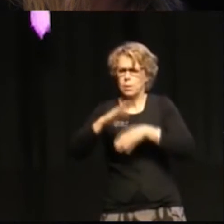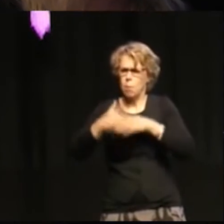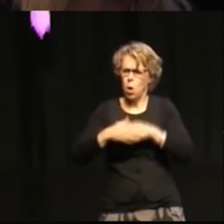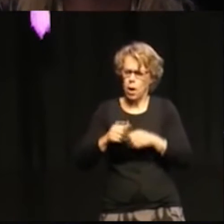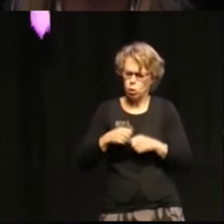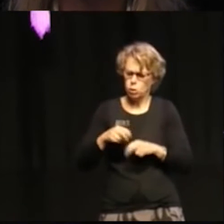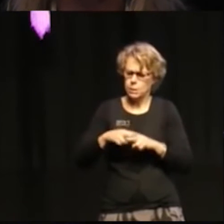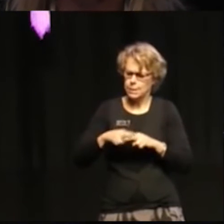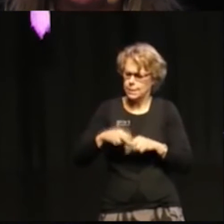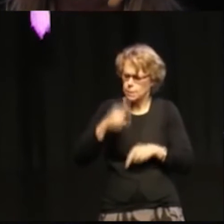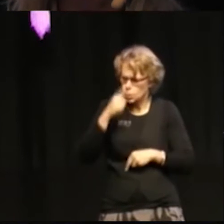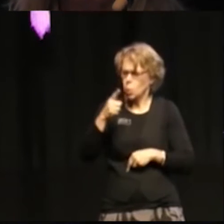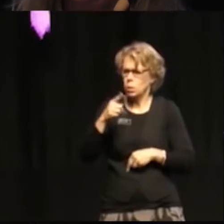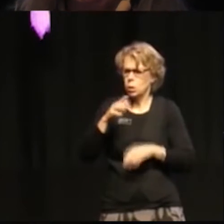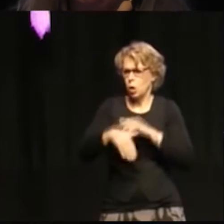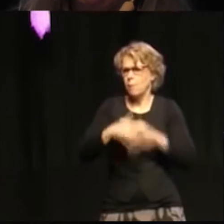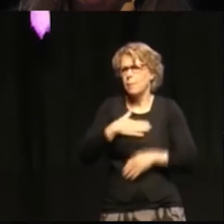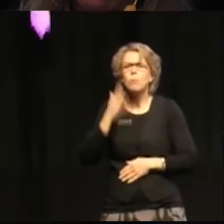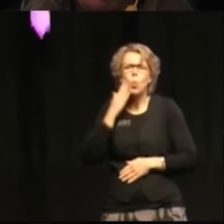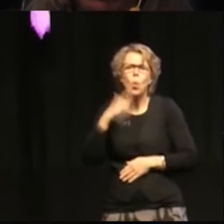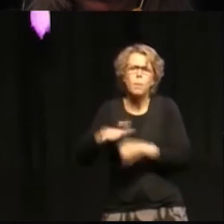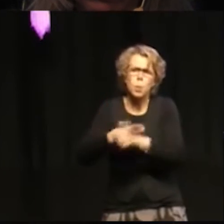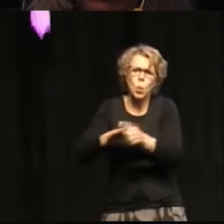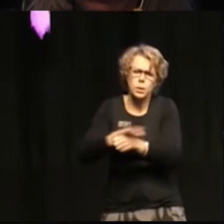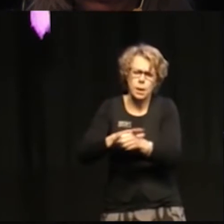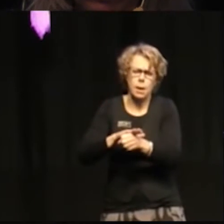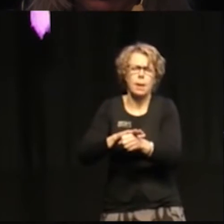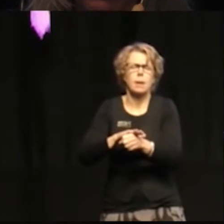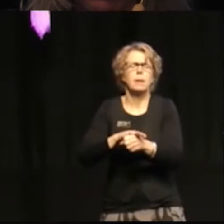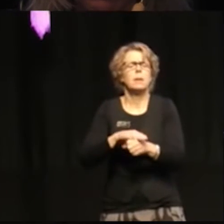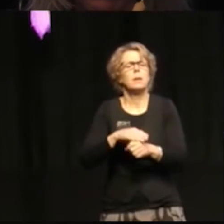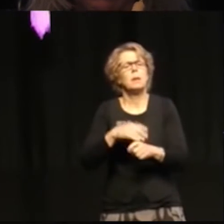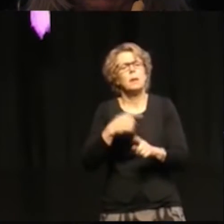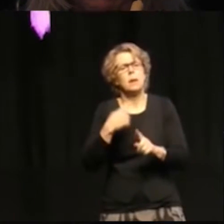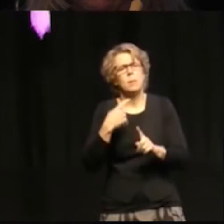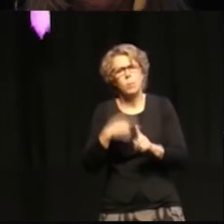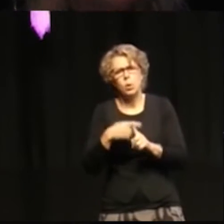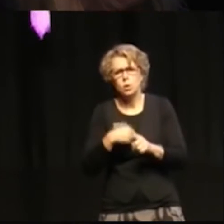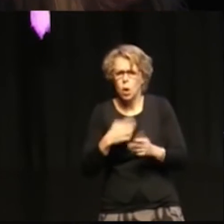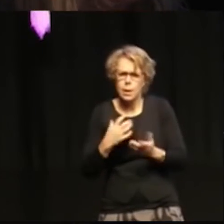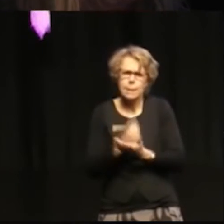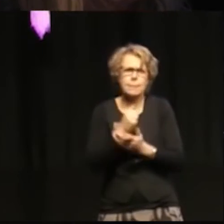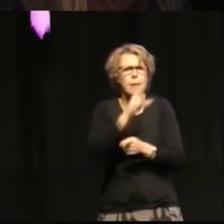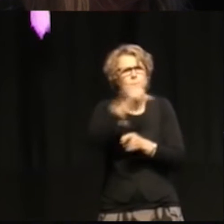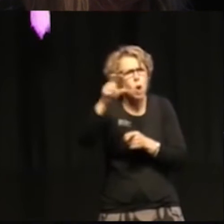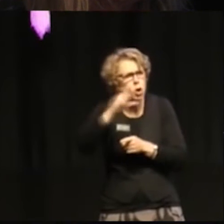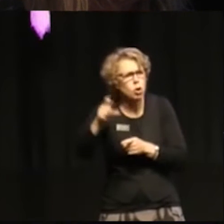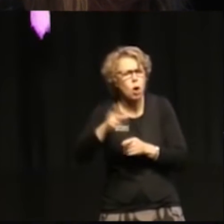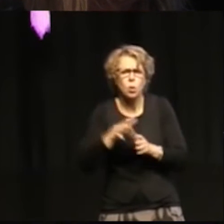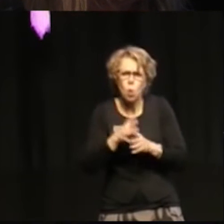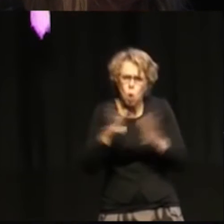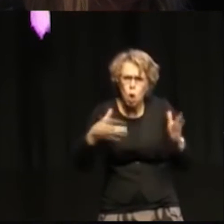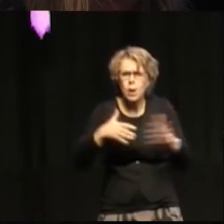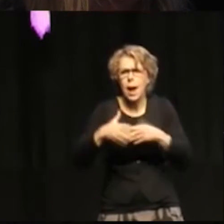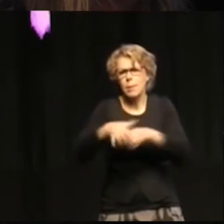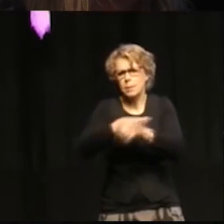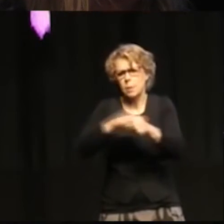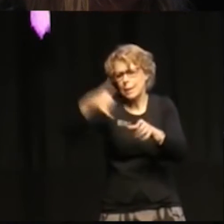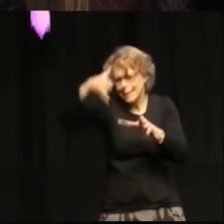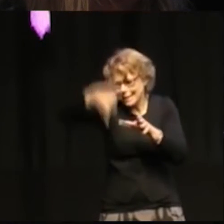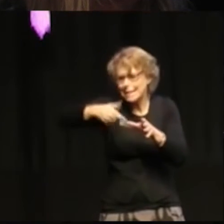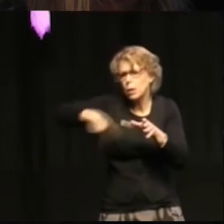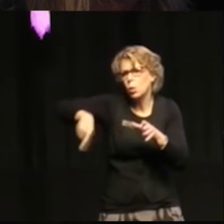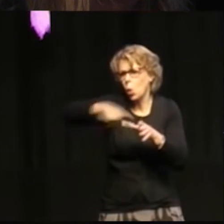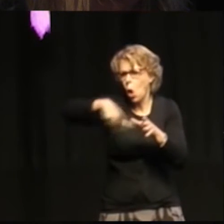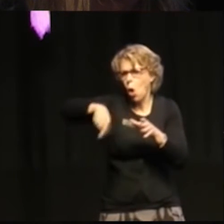område. Och att man också ska liksom hitta företagen och öka arbetsmarknaden i det lokala området